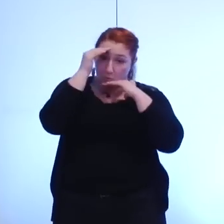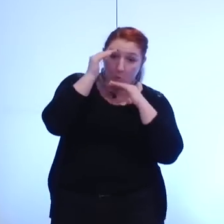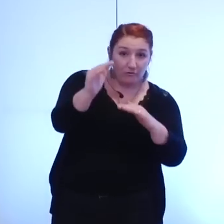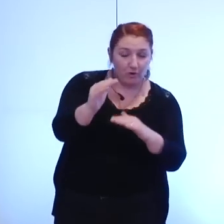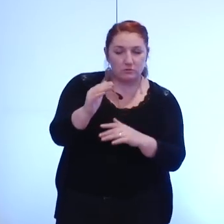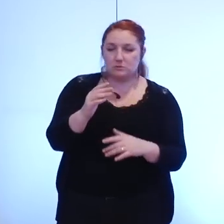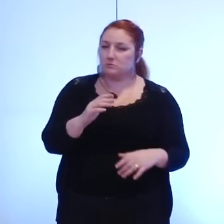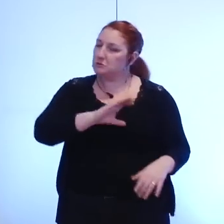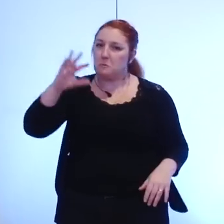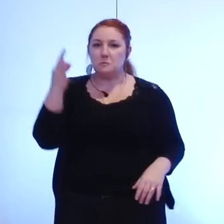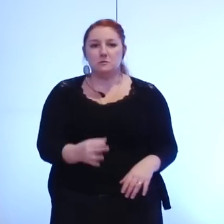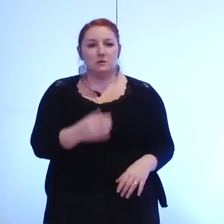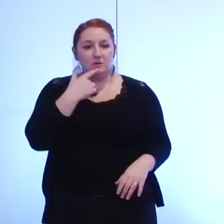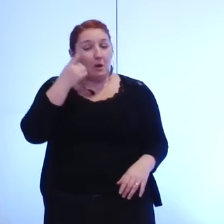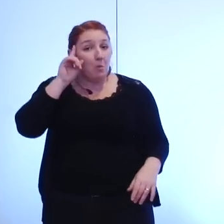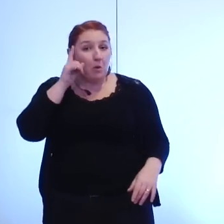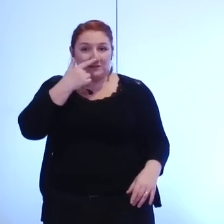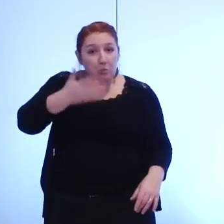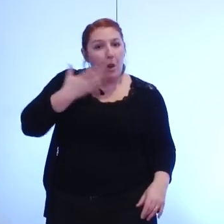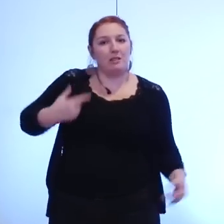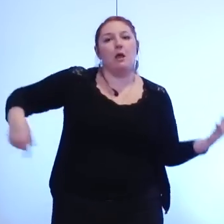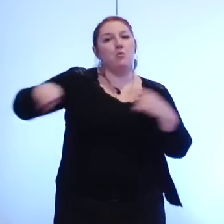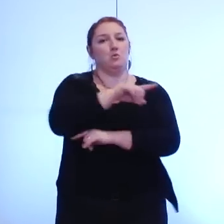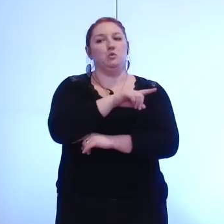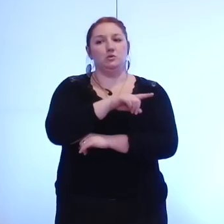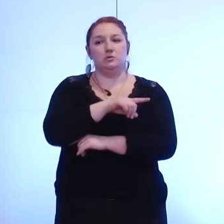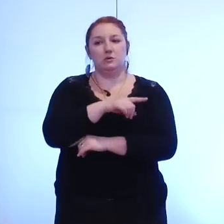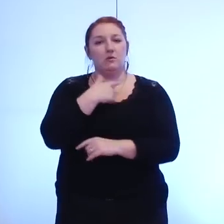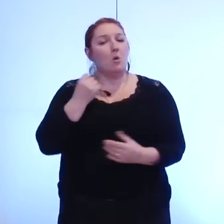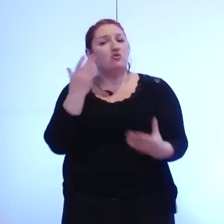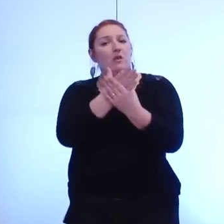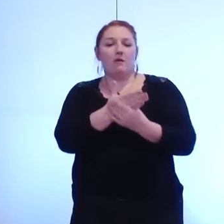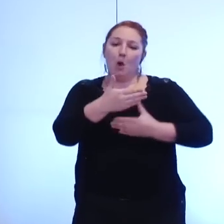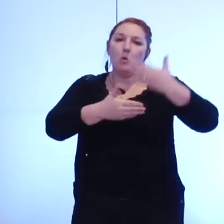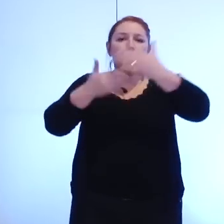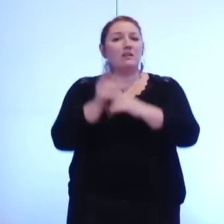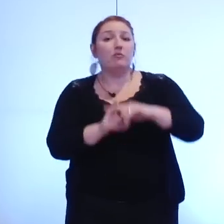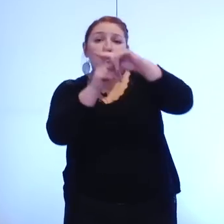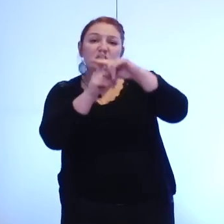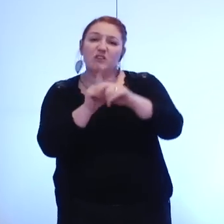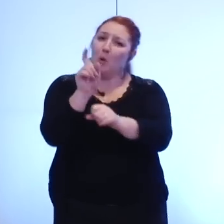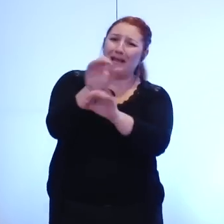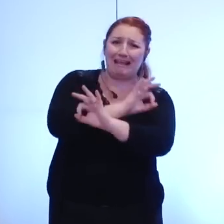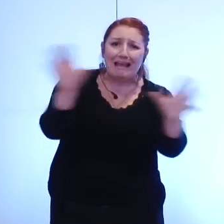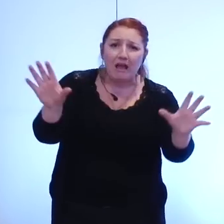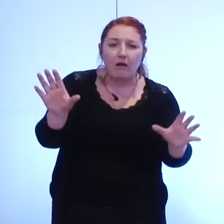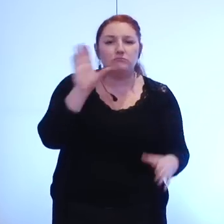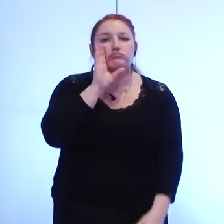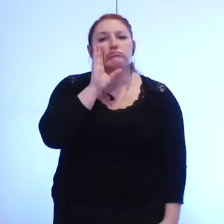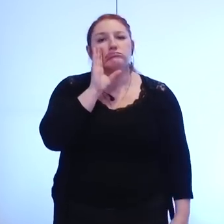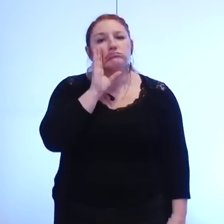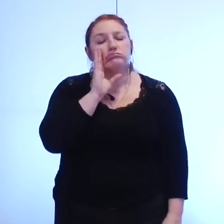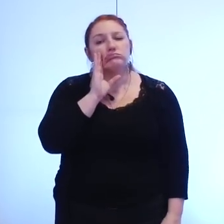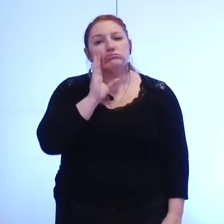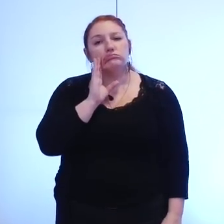donc j'aimerais au moins que quand nous intervenons dans un sens constructif derrière nous n'ayons pas à revenir sur cette